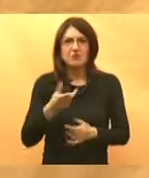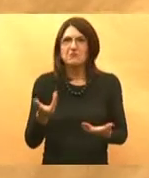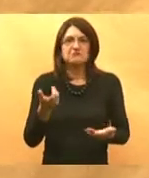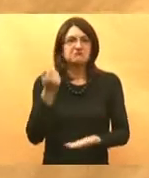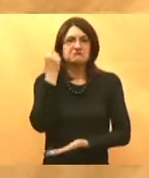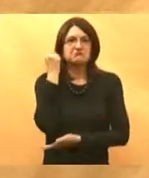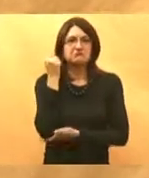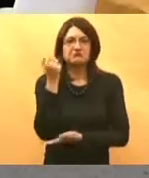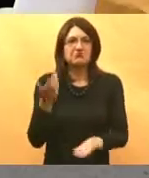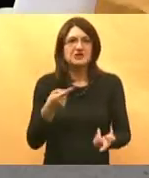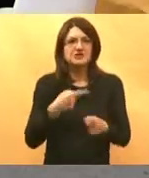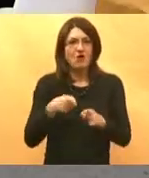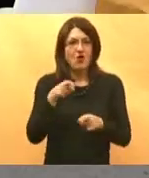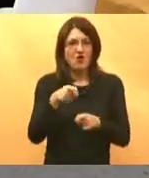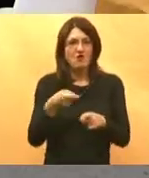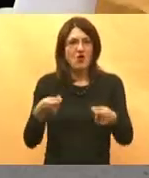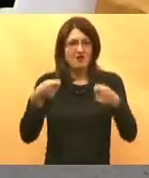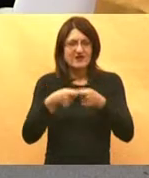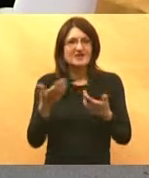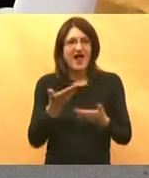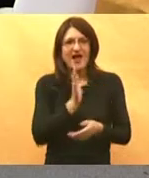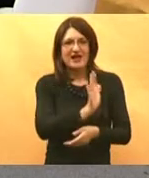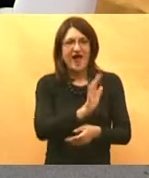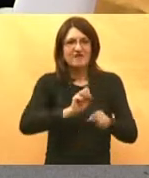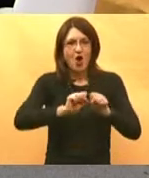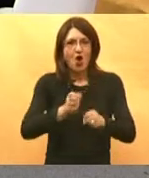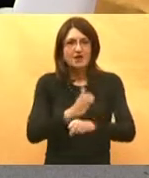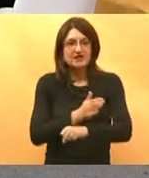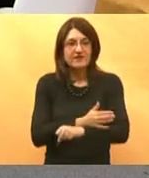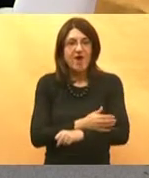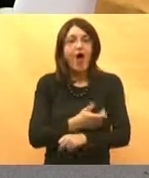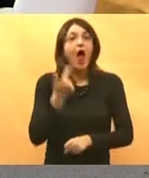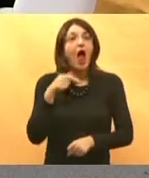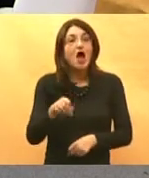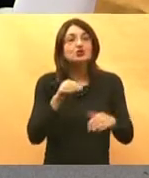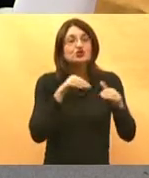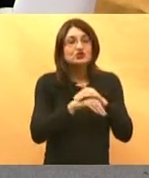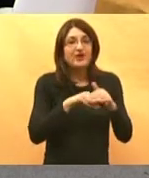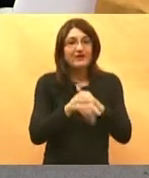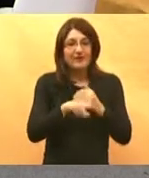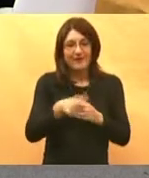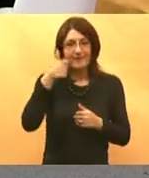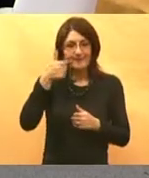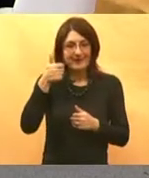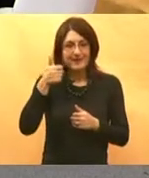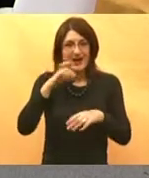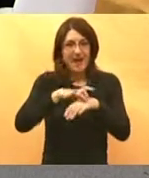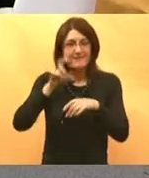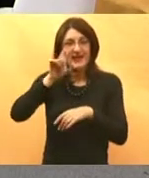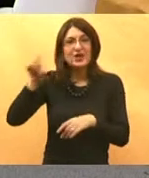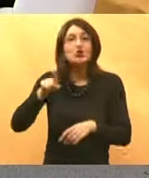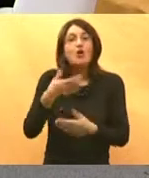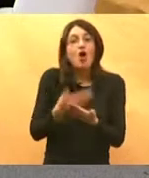s obzirom na vrstu ozljede a s druge strane štedi se dakle na primarnoj medicini koja je osnov za sve